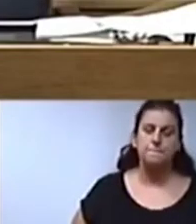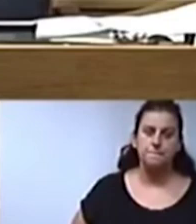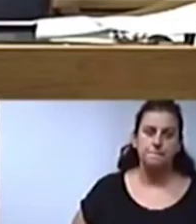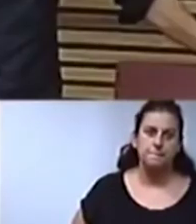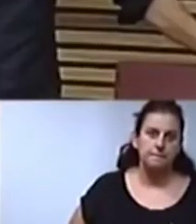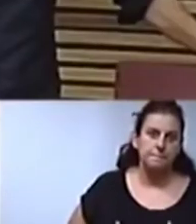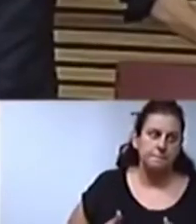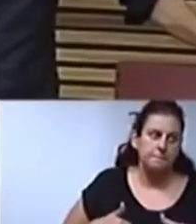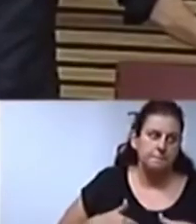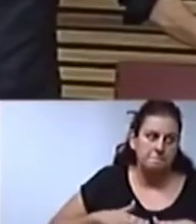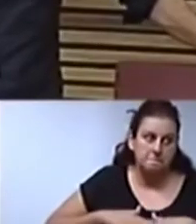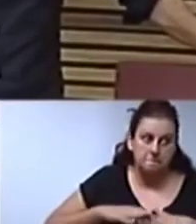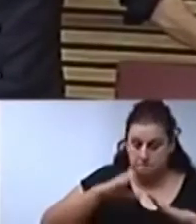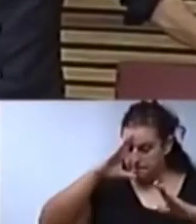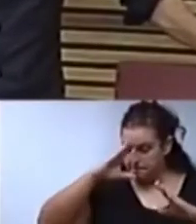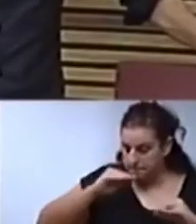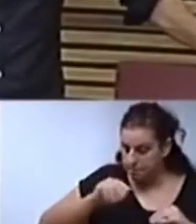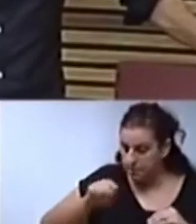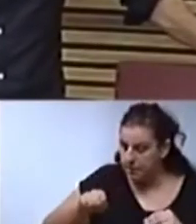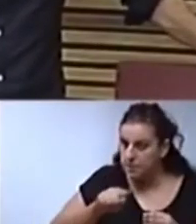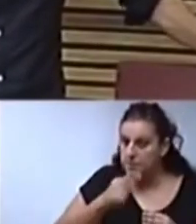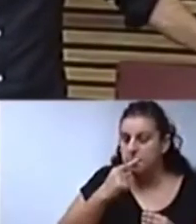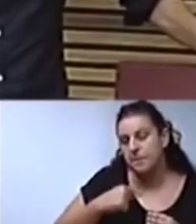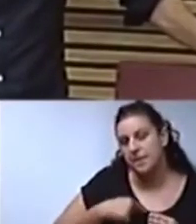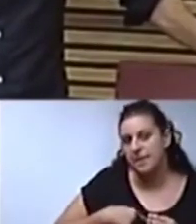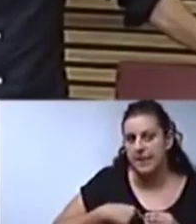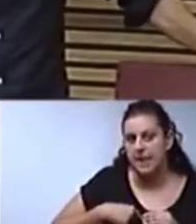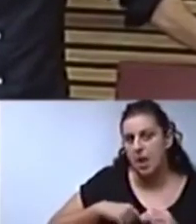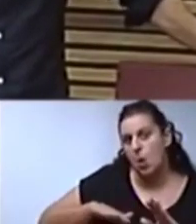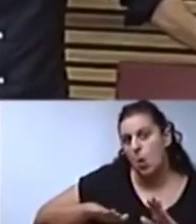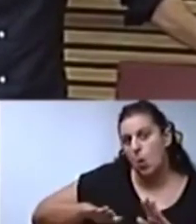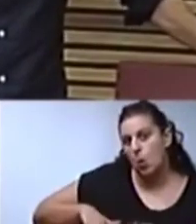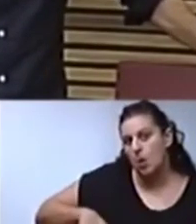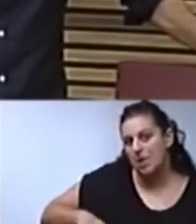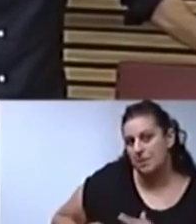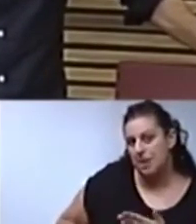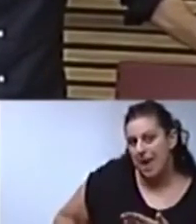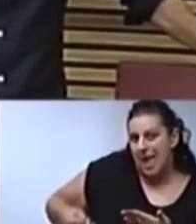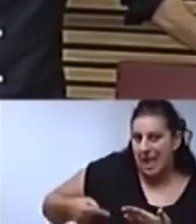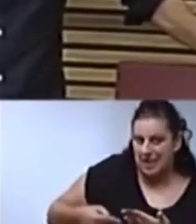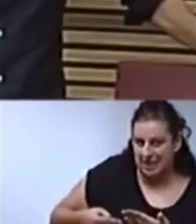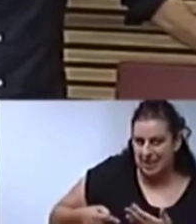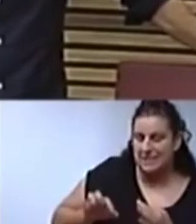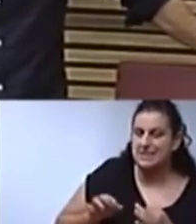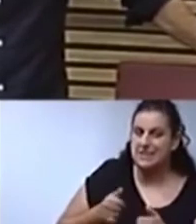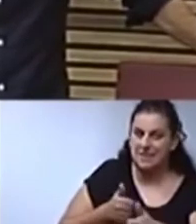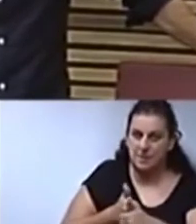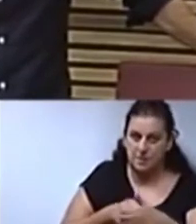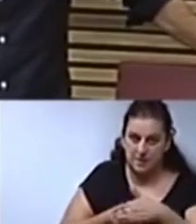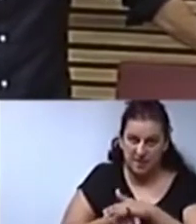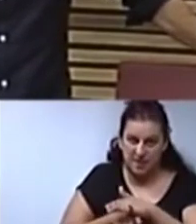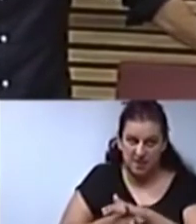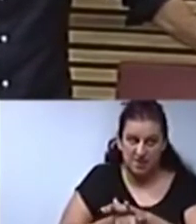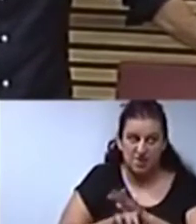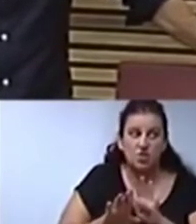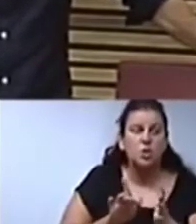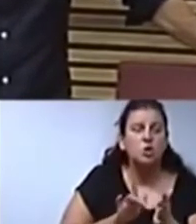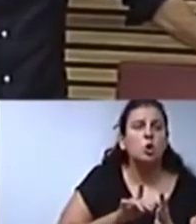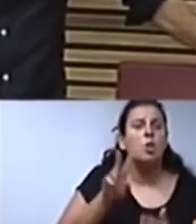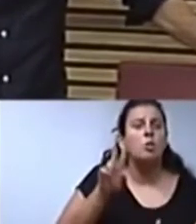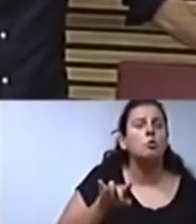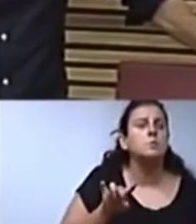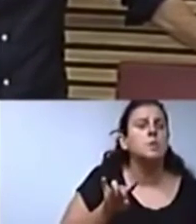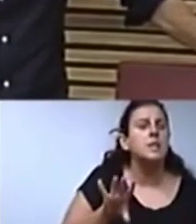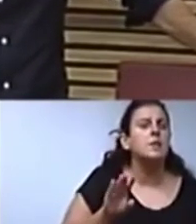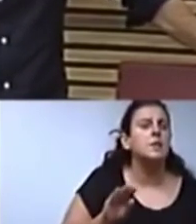a mínim idònic que vostè faig la referència que som la penúltima autonomia en quant a la gestió de la dependència. Sap quin lloc ocupava en